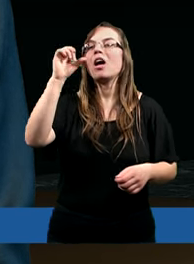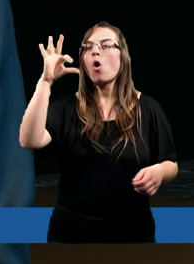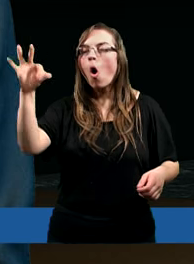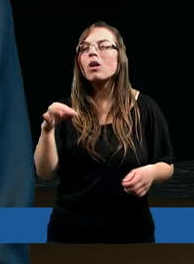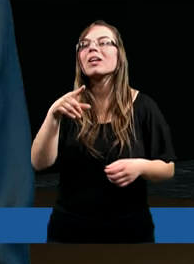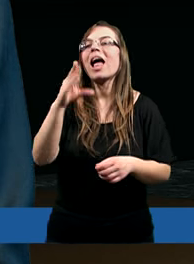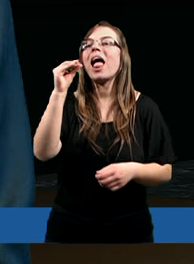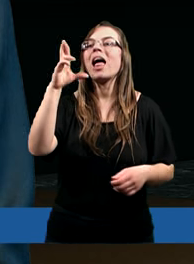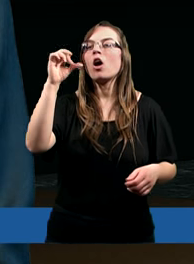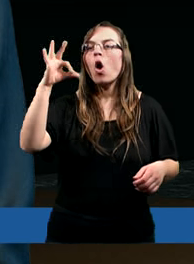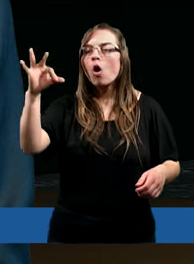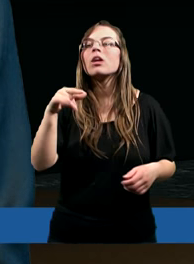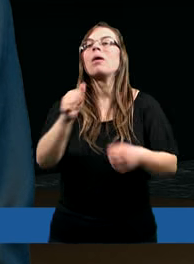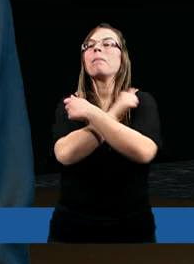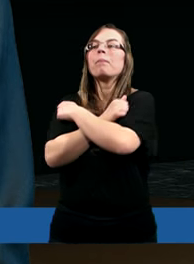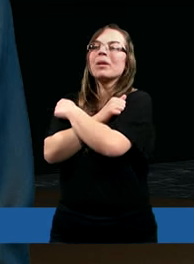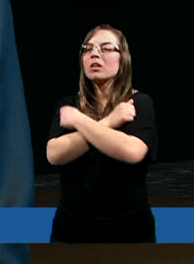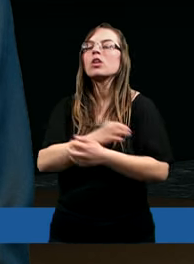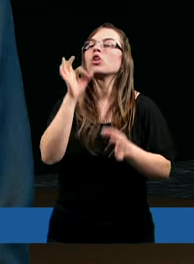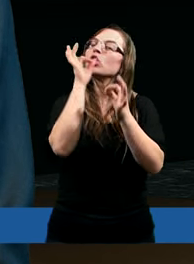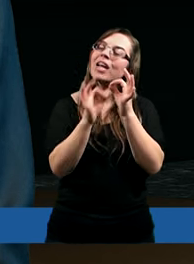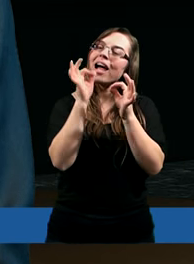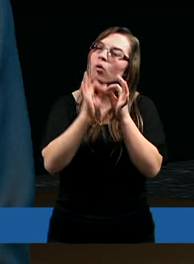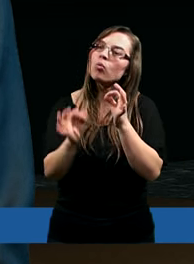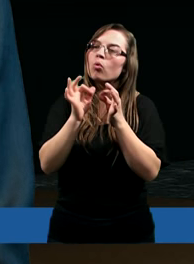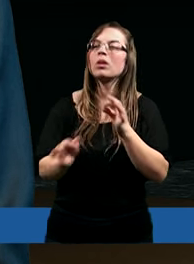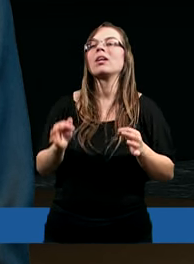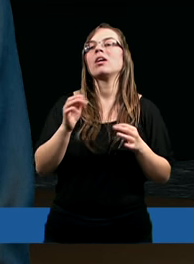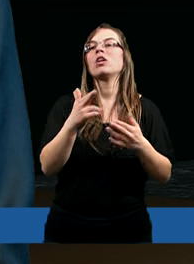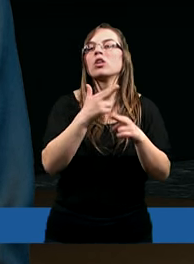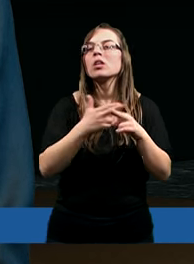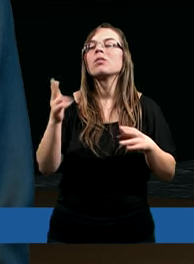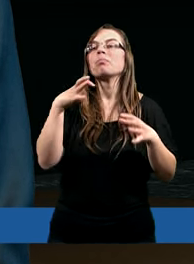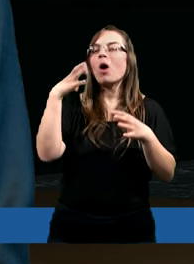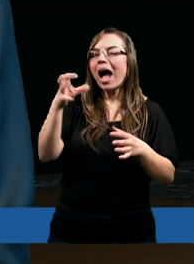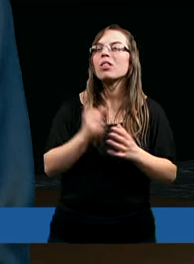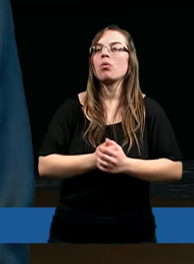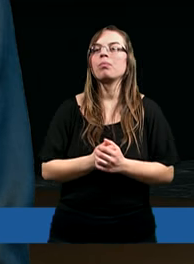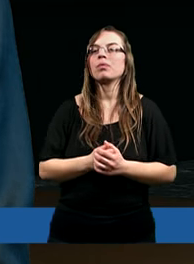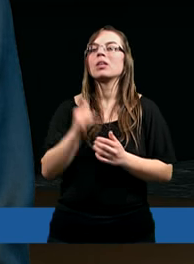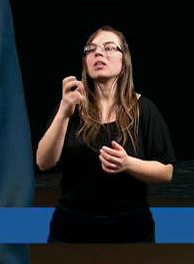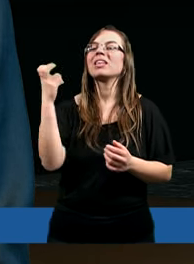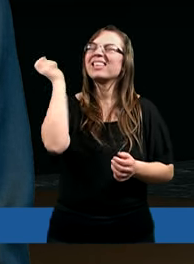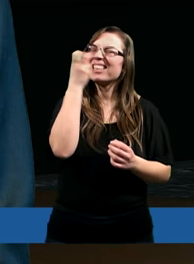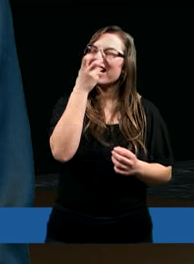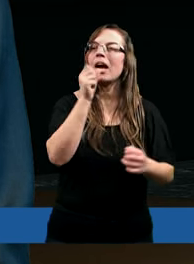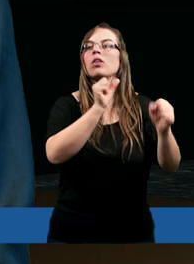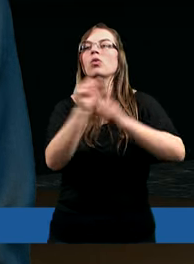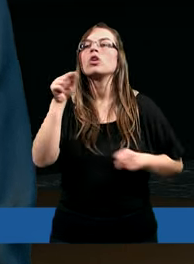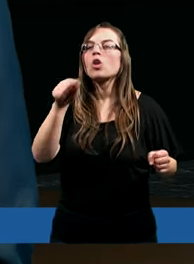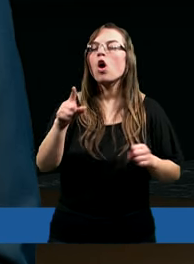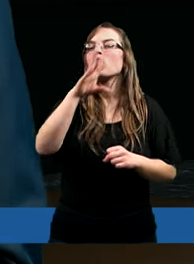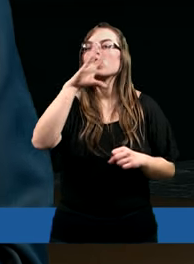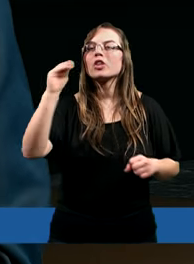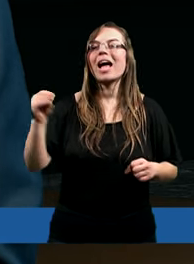oraz miłość szczególna, czysta agape. Interesujące